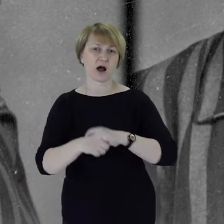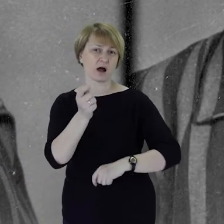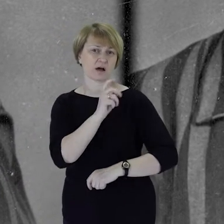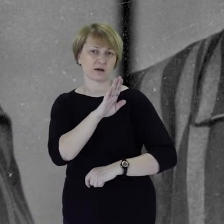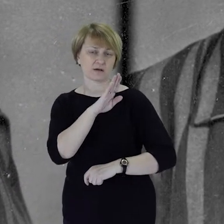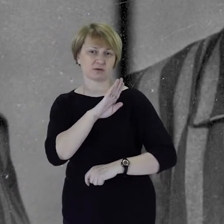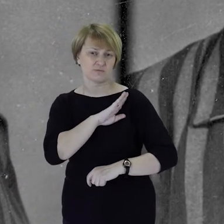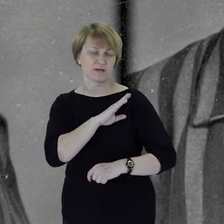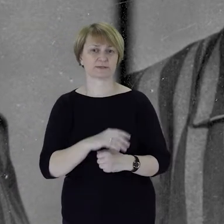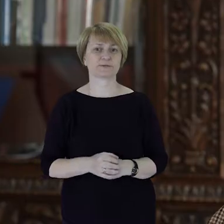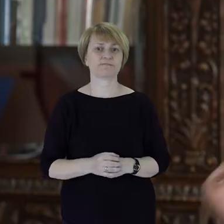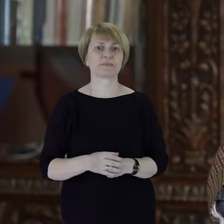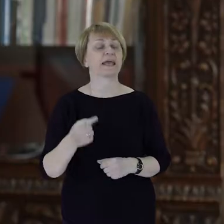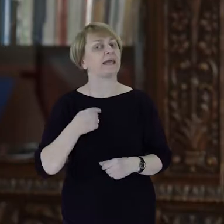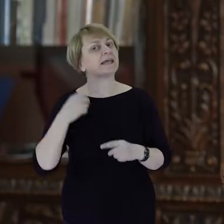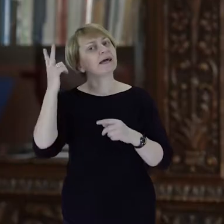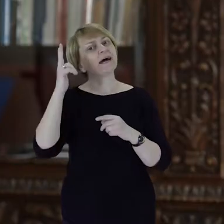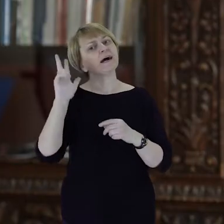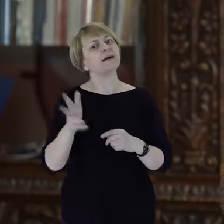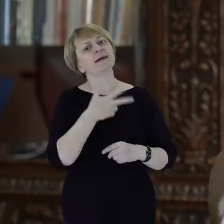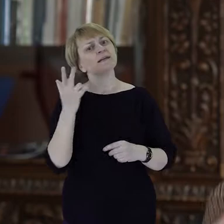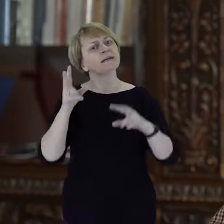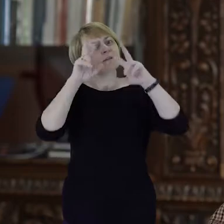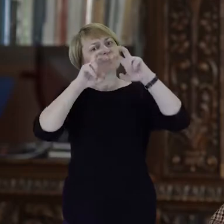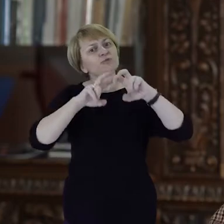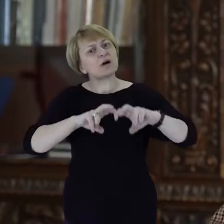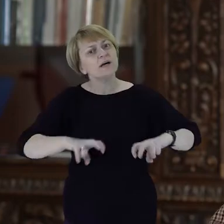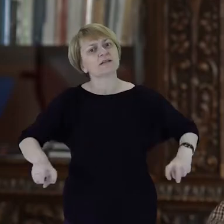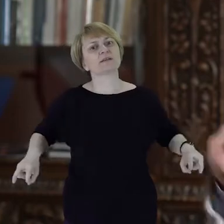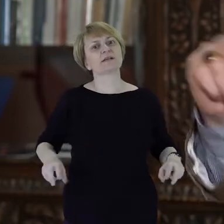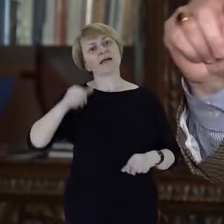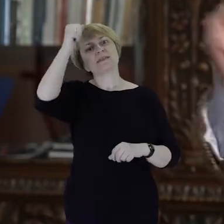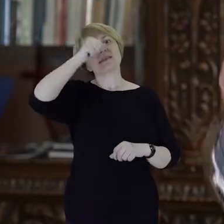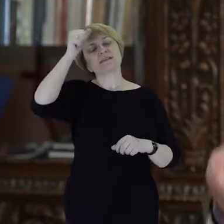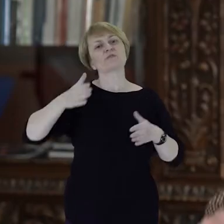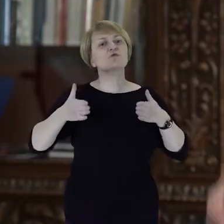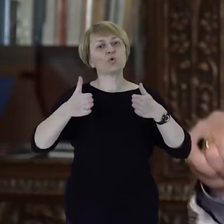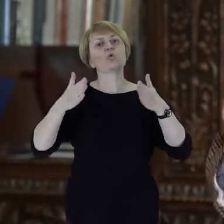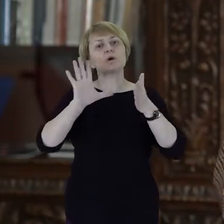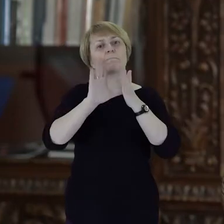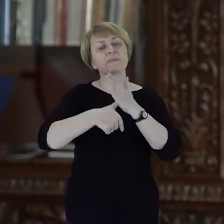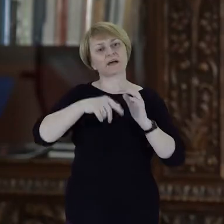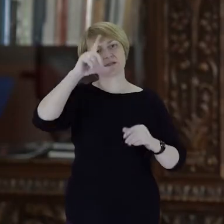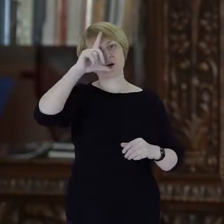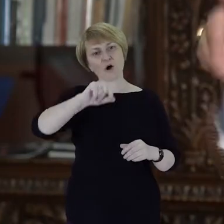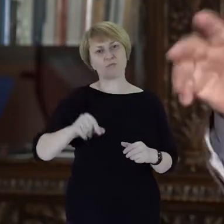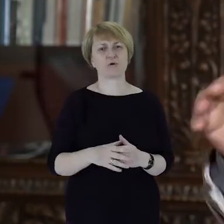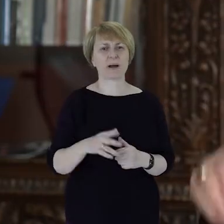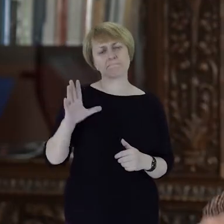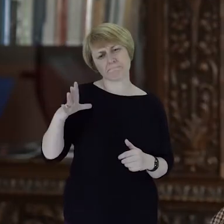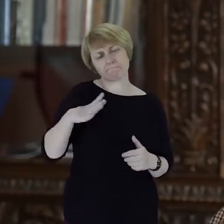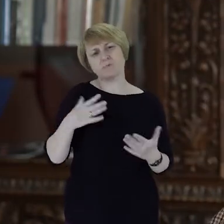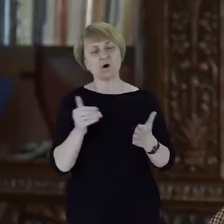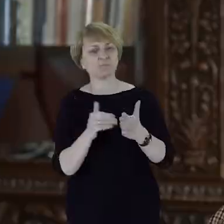śmierci. Ja kiedyś prześledziłem nazywnictwo ulic miasta Opola, bo tam